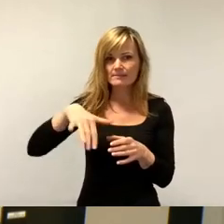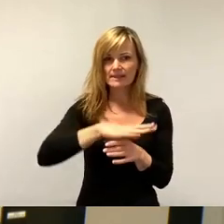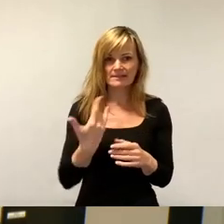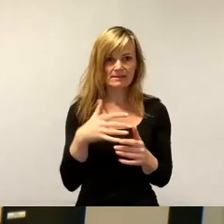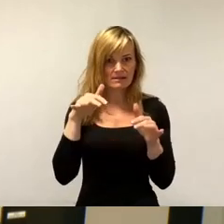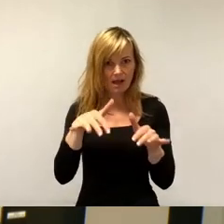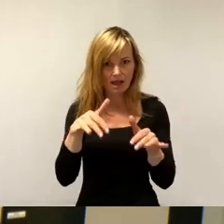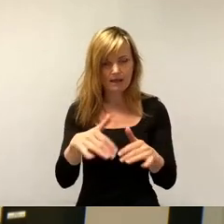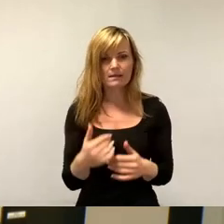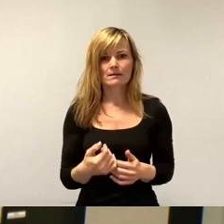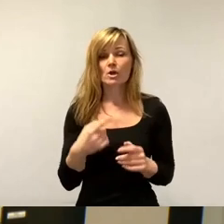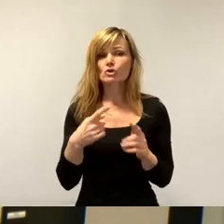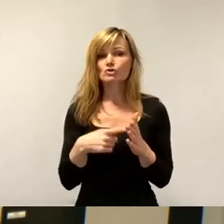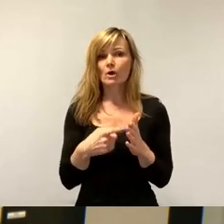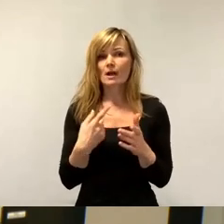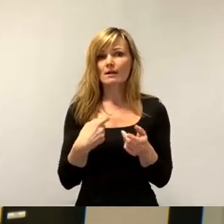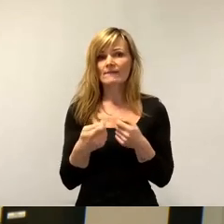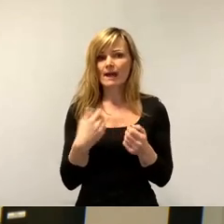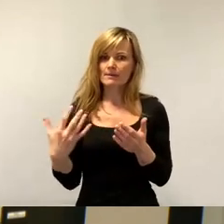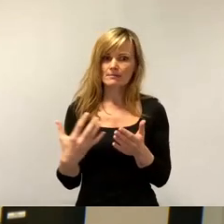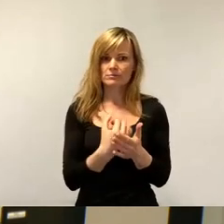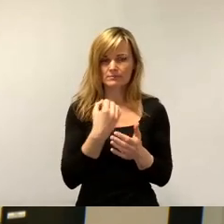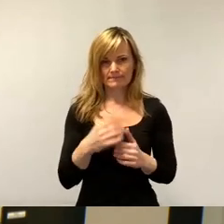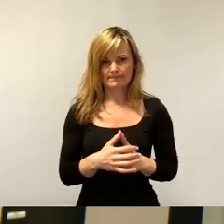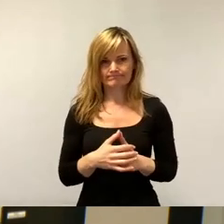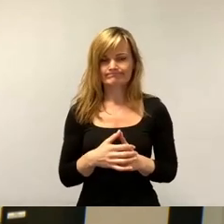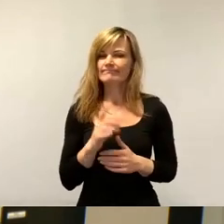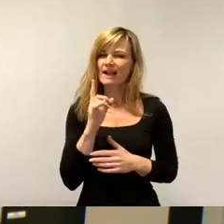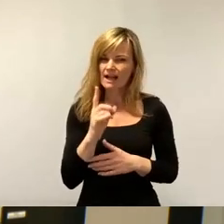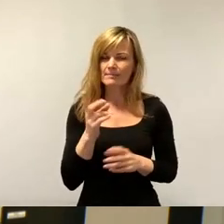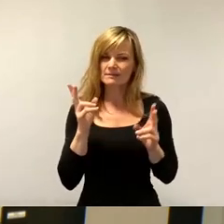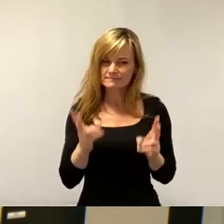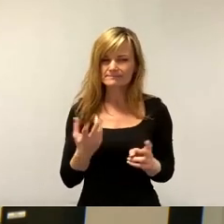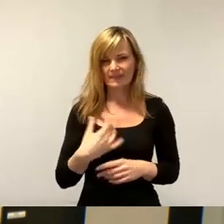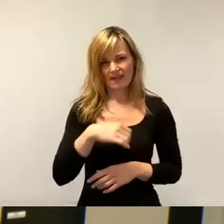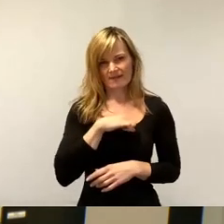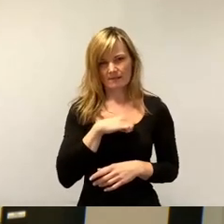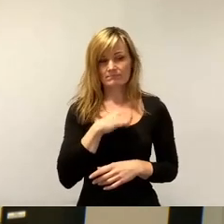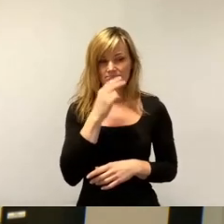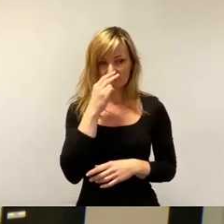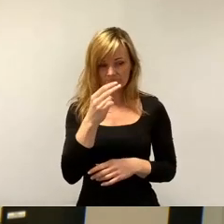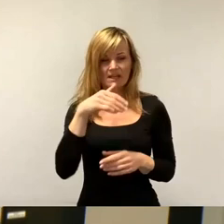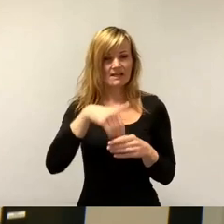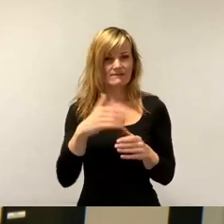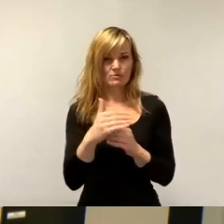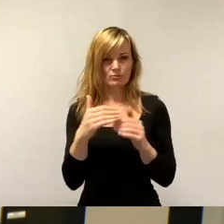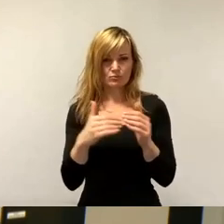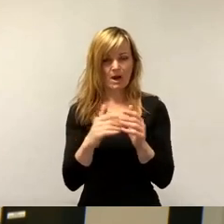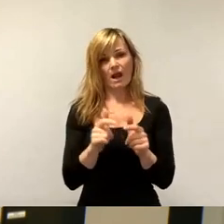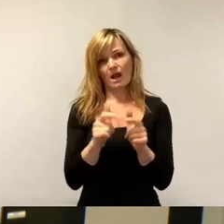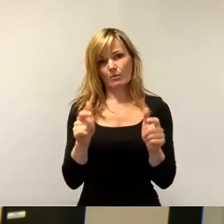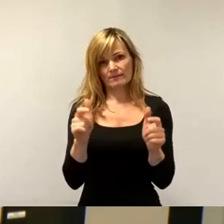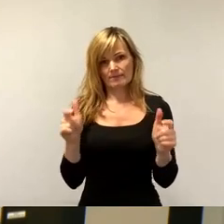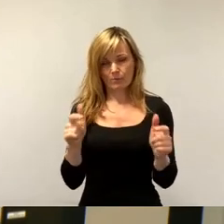Aber damit es auch wirklich ein Gewinn wird, müssen wir auch die Infrastruktur dazu ausbauen. Und da geht es eben nicht nur darum, die Versorgung